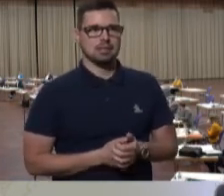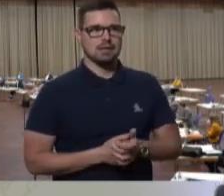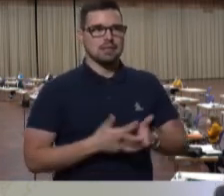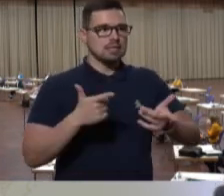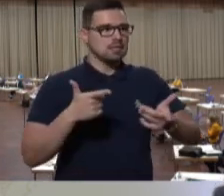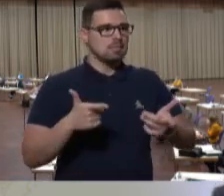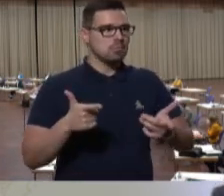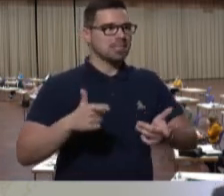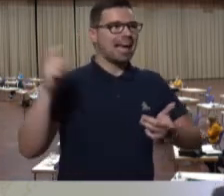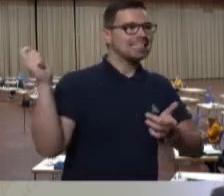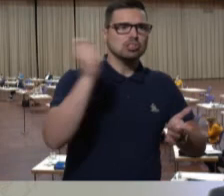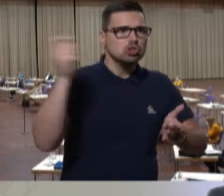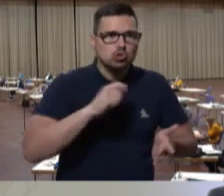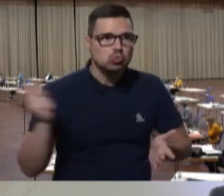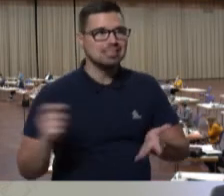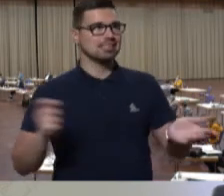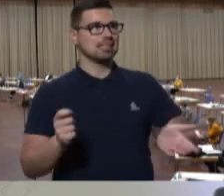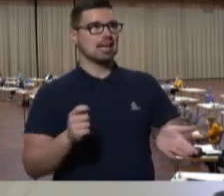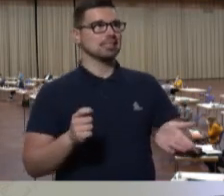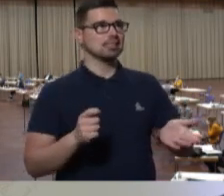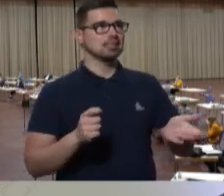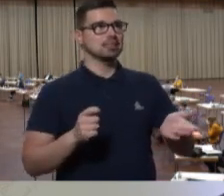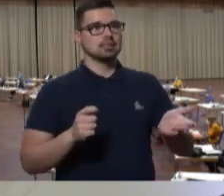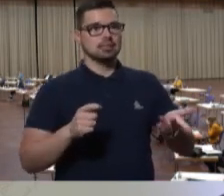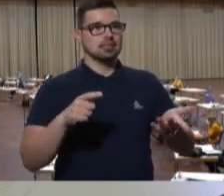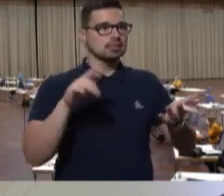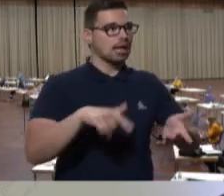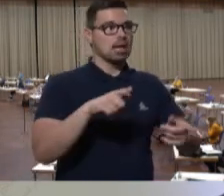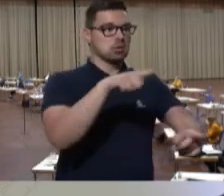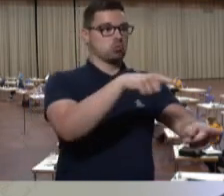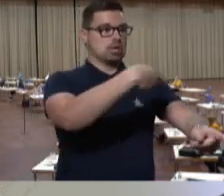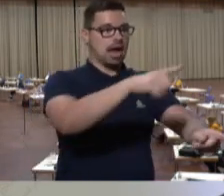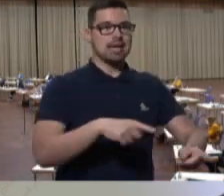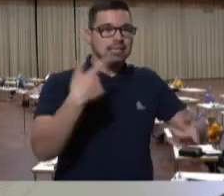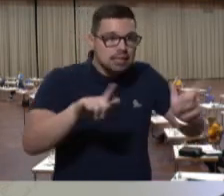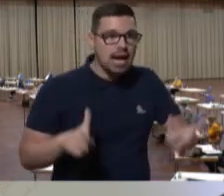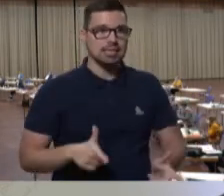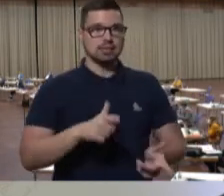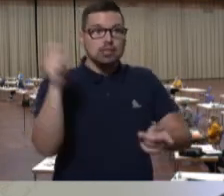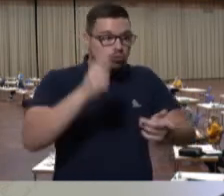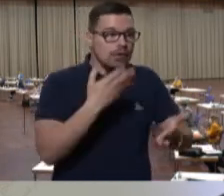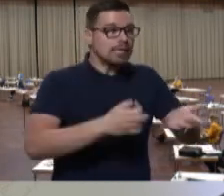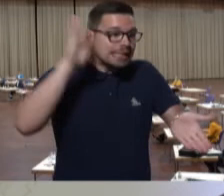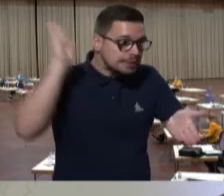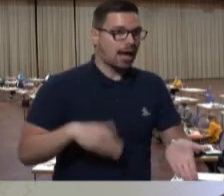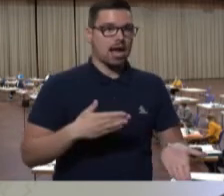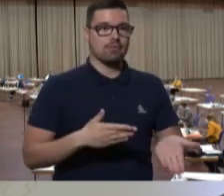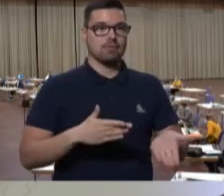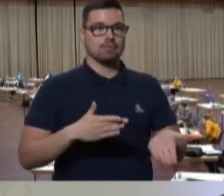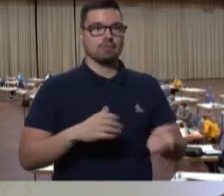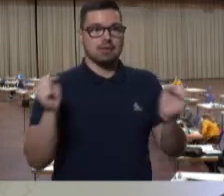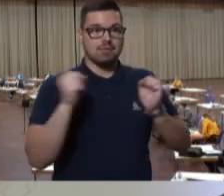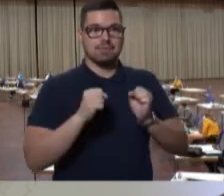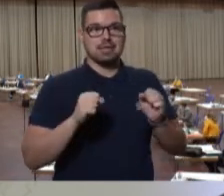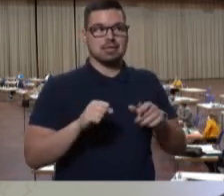keinem Studierenden, keiner studierwilligen Person hier einen Studienplatz verweigert, weil am Winterberg